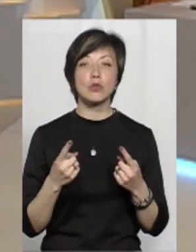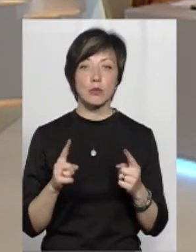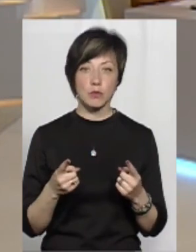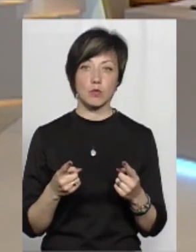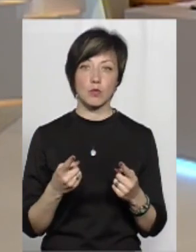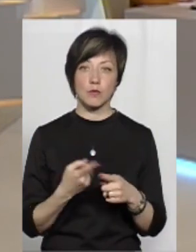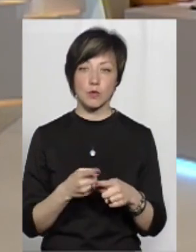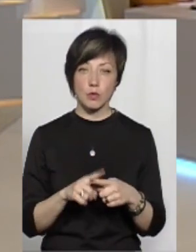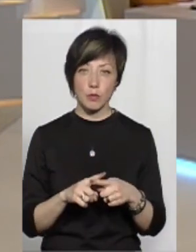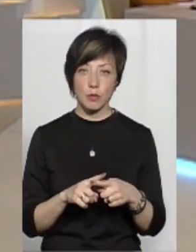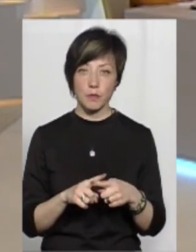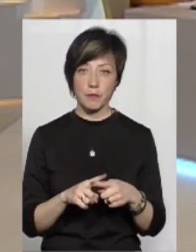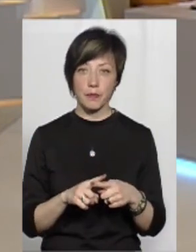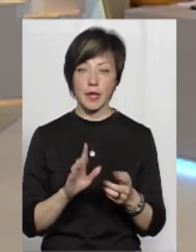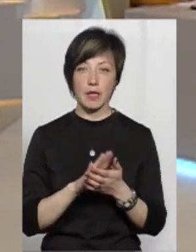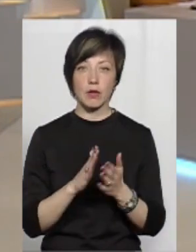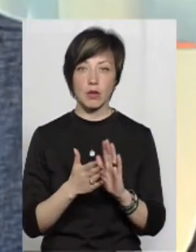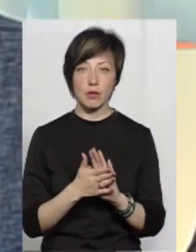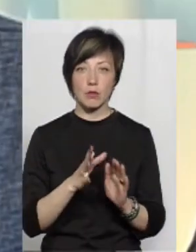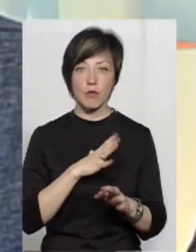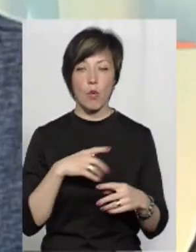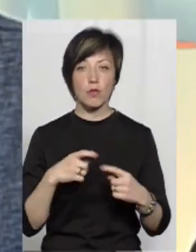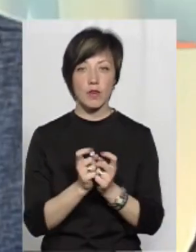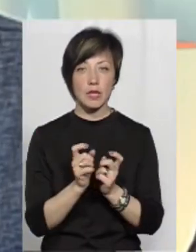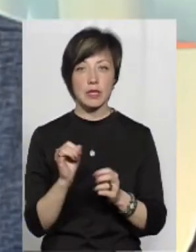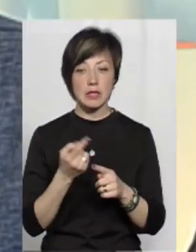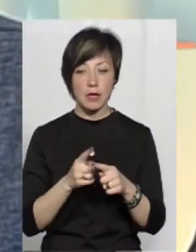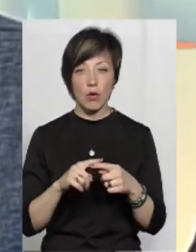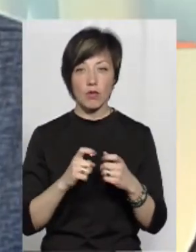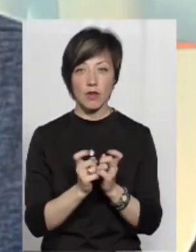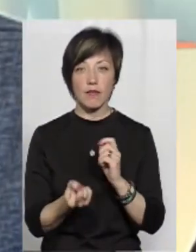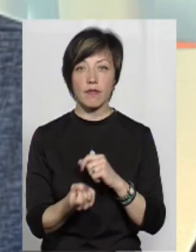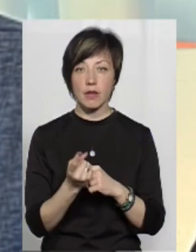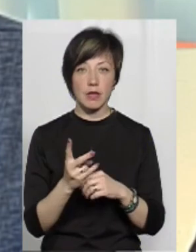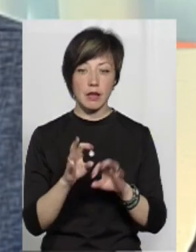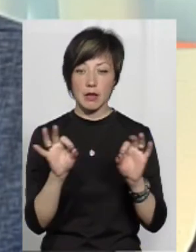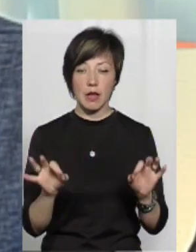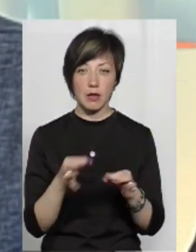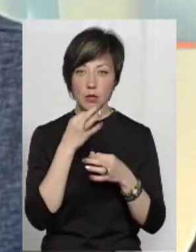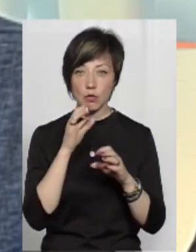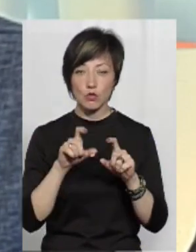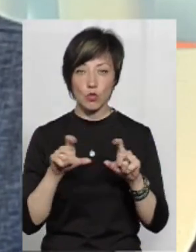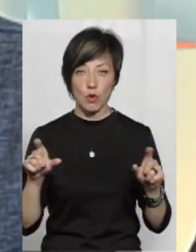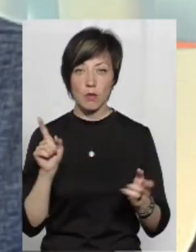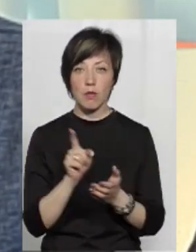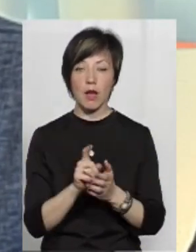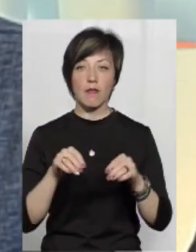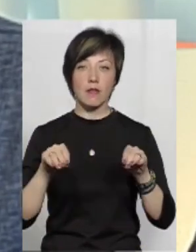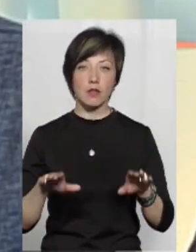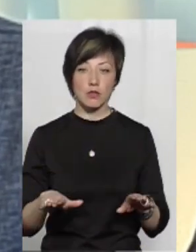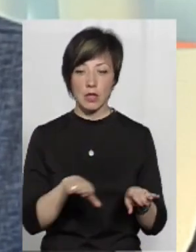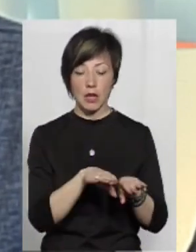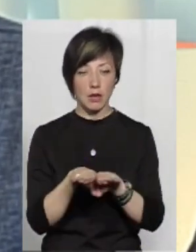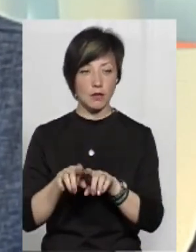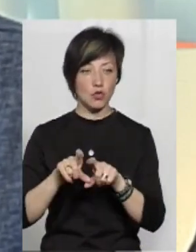скажімо, в даній ситуації був конфлікт, і цей конфлікт виник не де-небудь, а у школі, і вона має вирішуватися